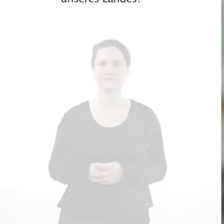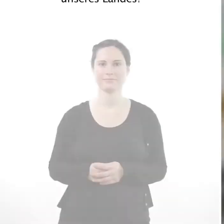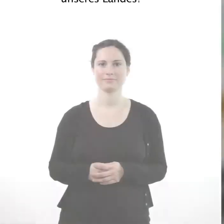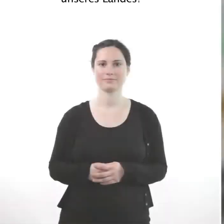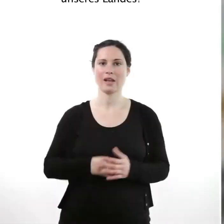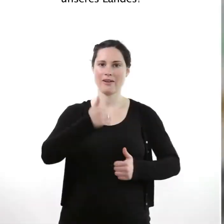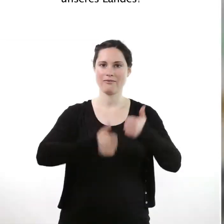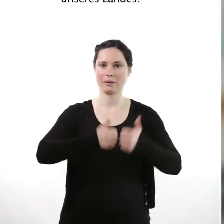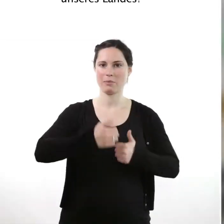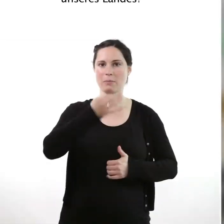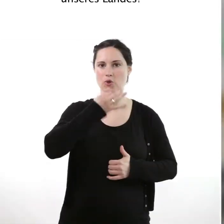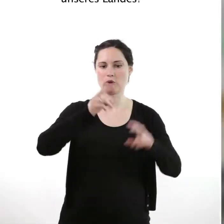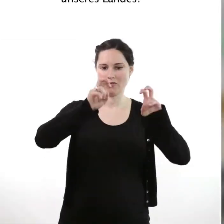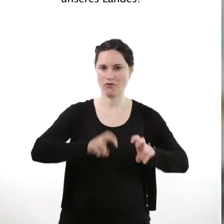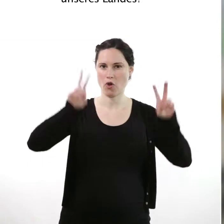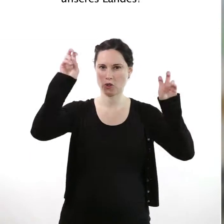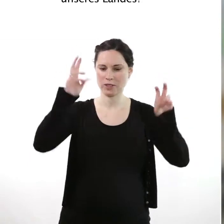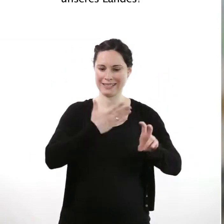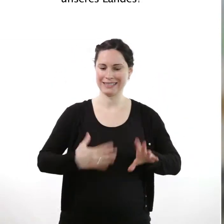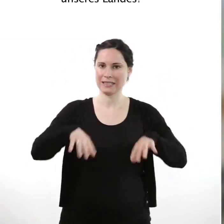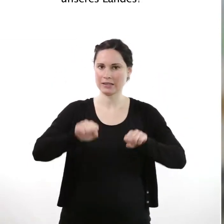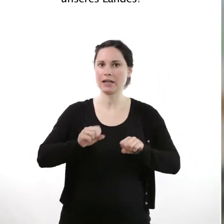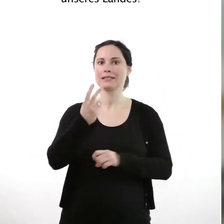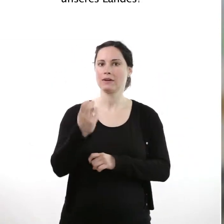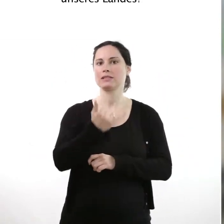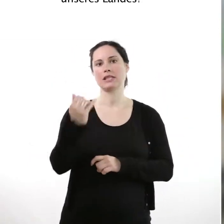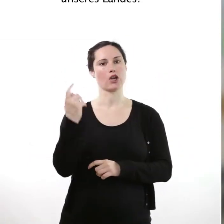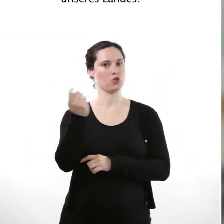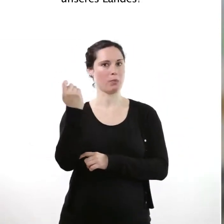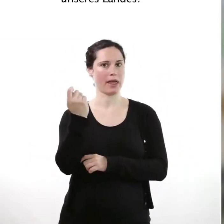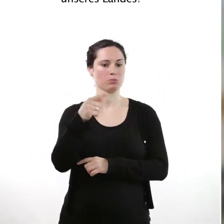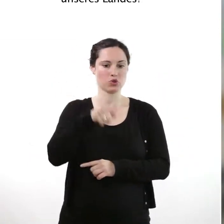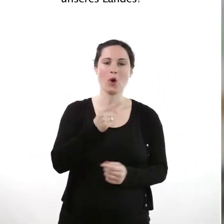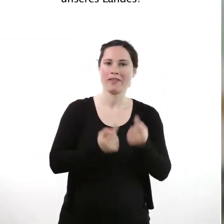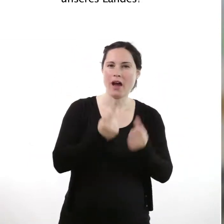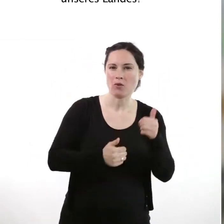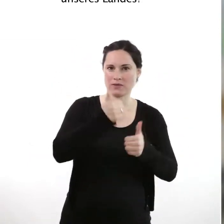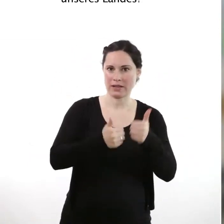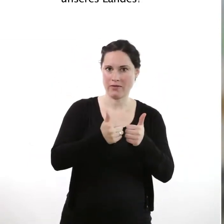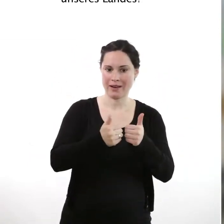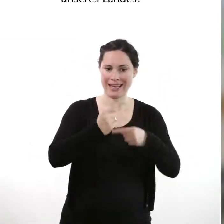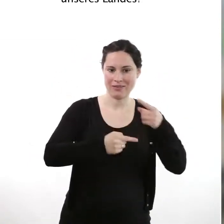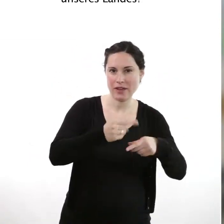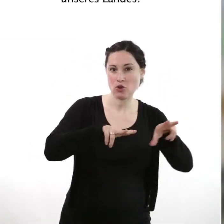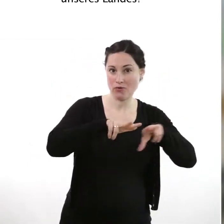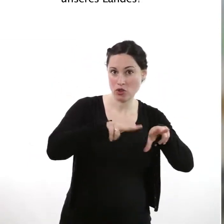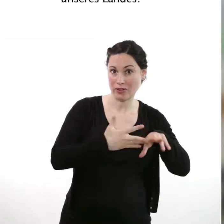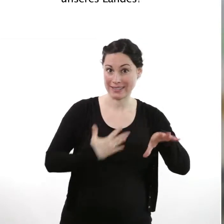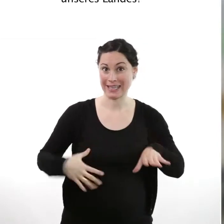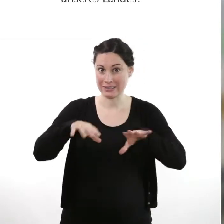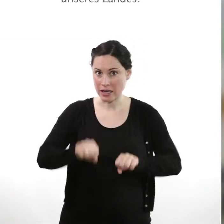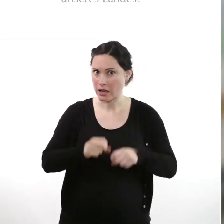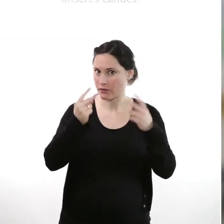Jugend forscht hat in Sachsen-Anhalt 20-jähriges Jubiläum. Ein wichtiger Nachwuchswettbewerb auch für die wirtschaftliche Entwicklung unseres Landes?